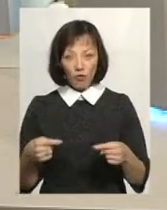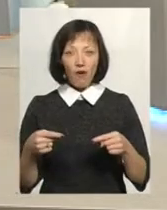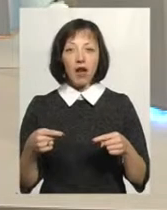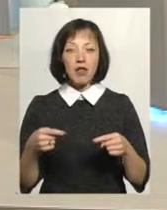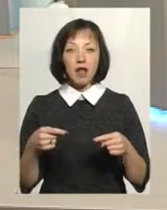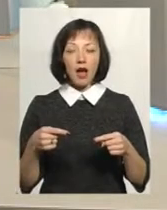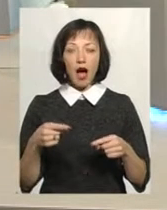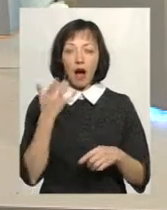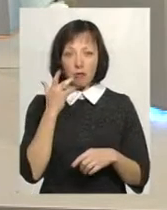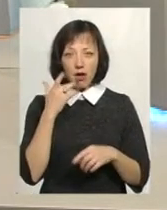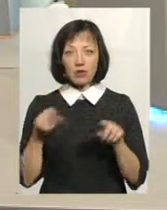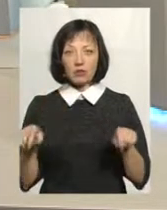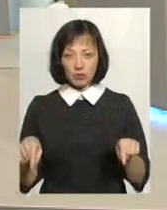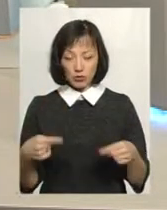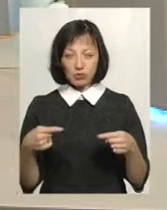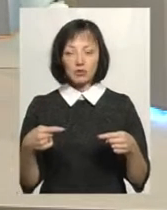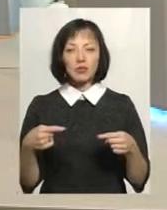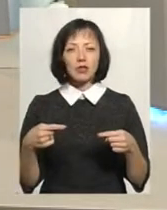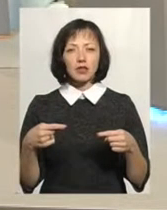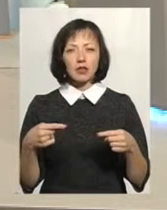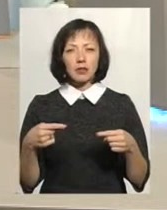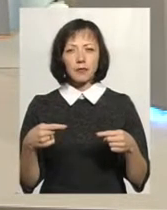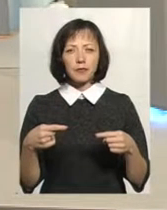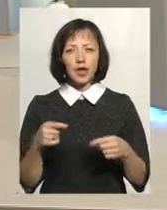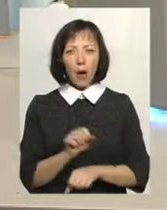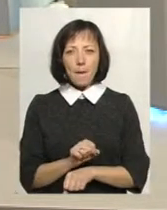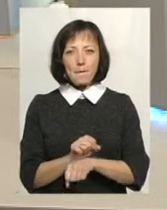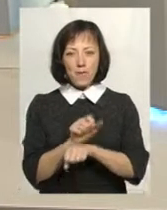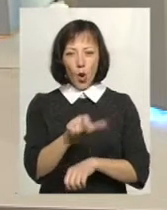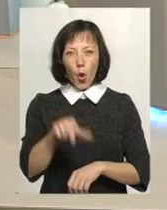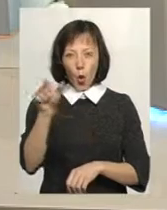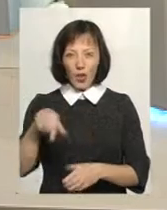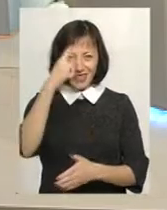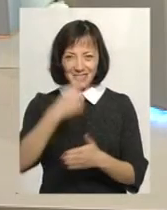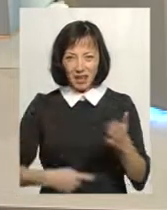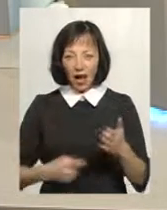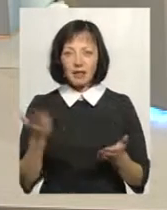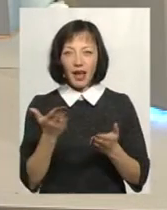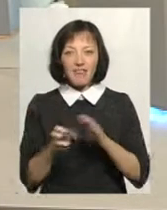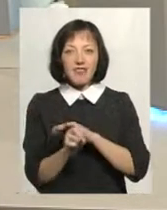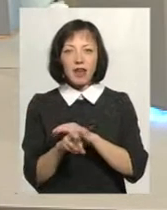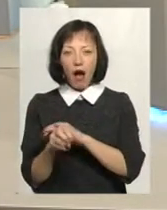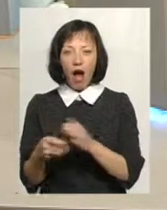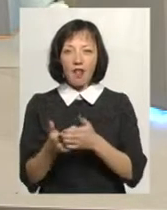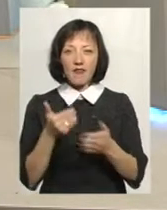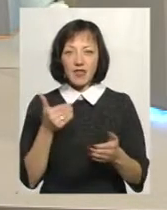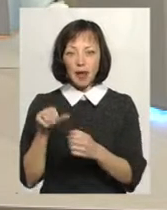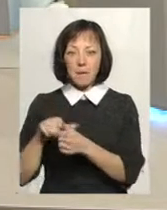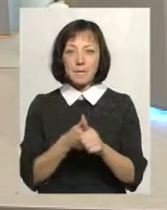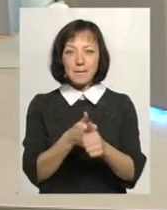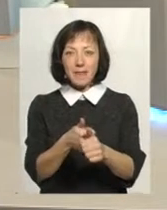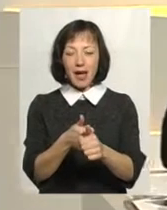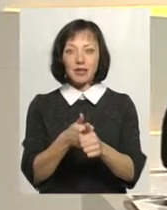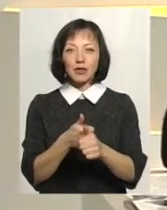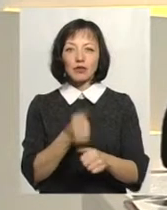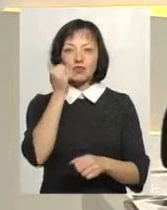Америку, чи Сполучені Штати заснували протестанти, які якраз втікали від переслідувань